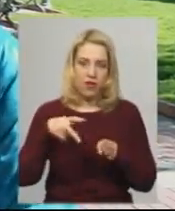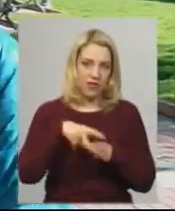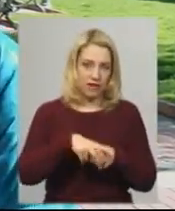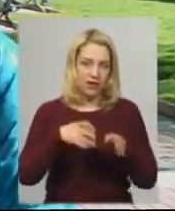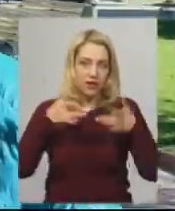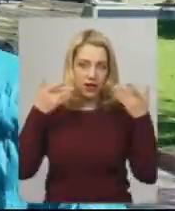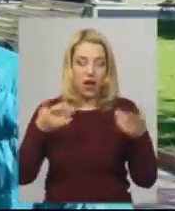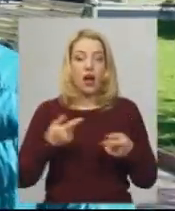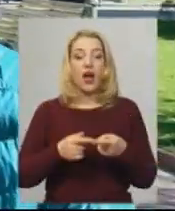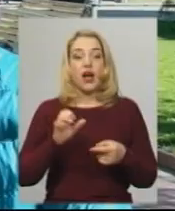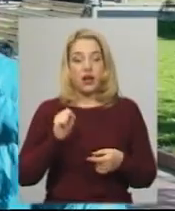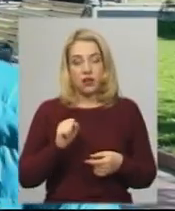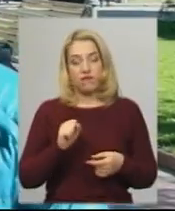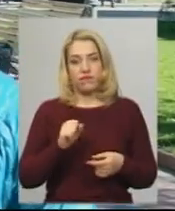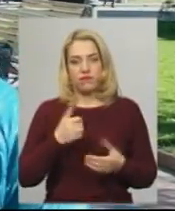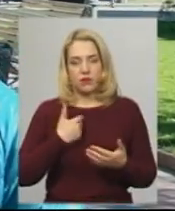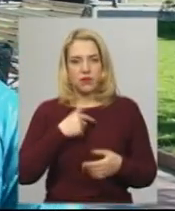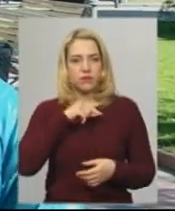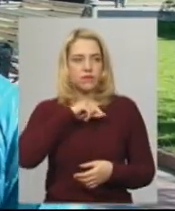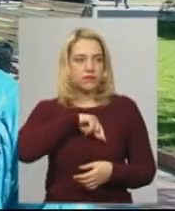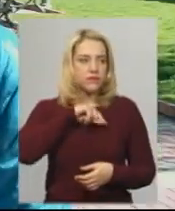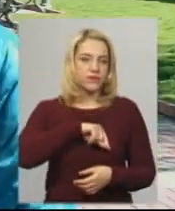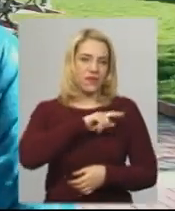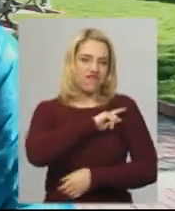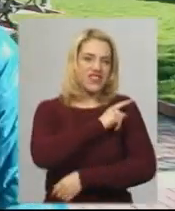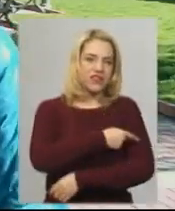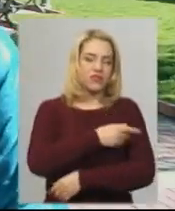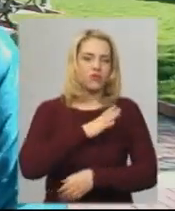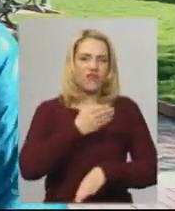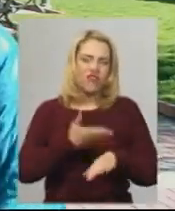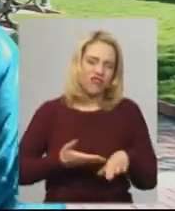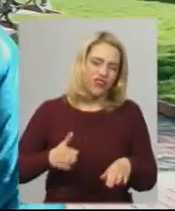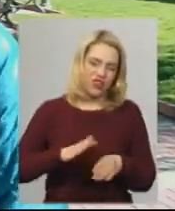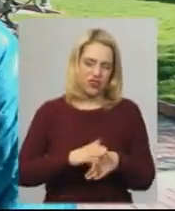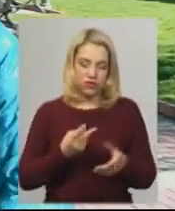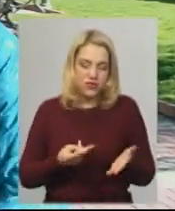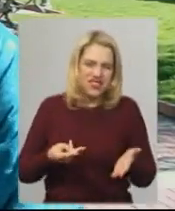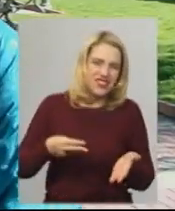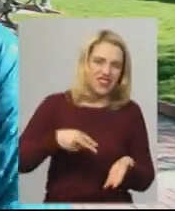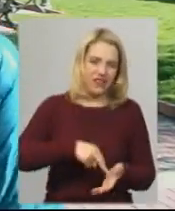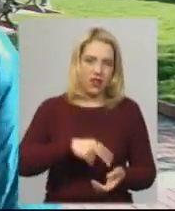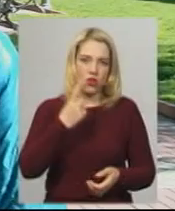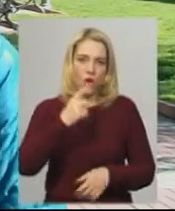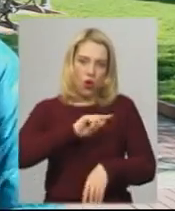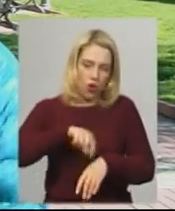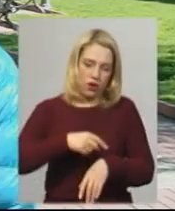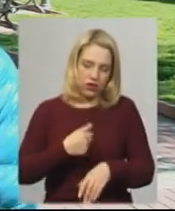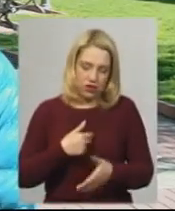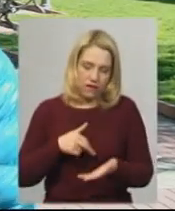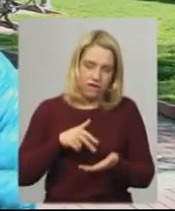важко не так фізично, було психологічно важко ставати і по годині виходити,